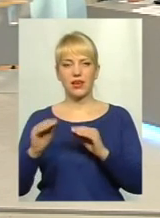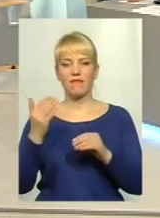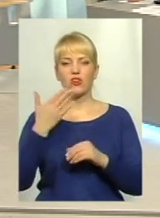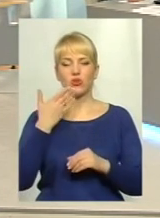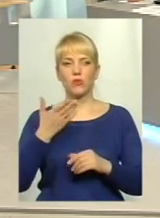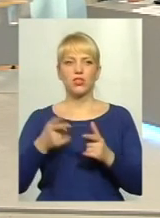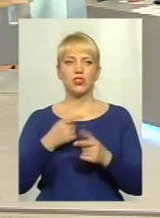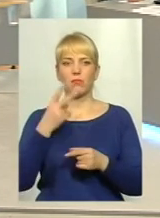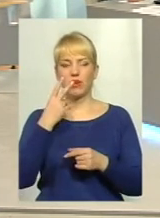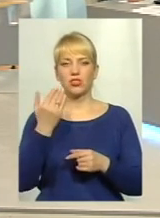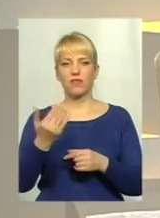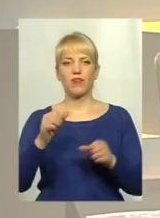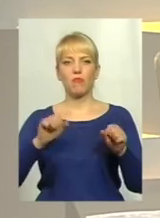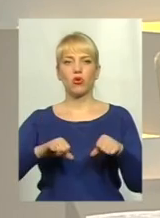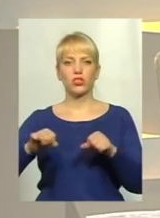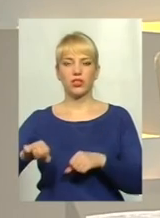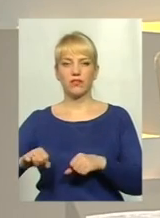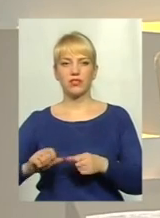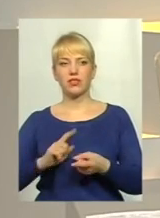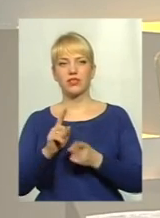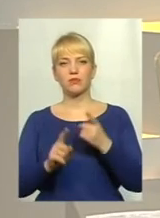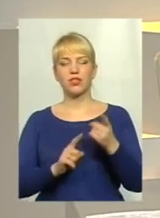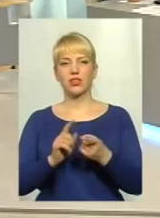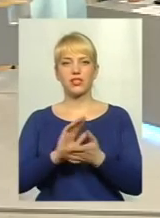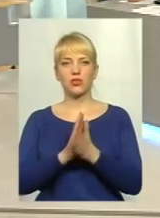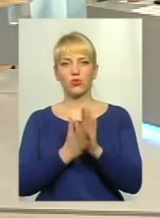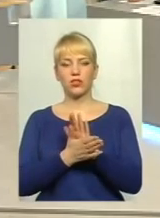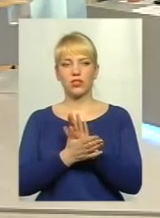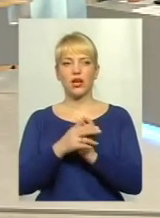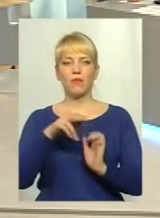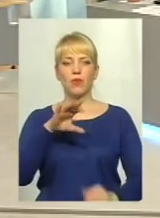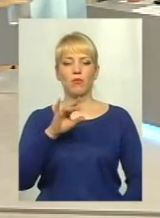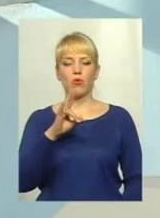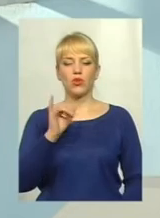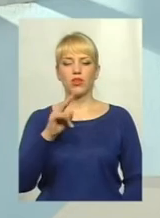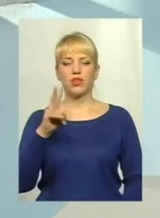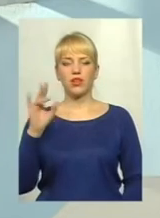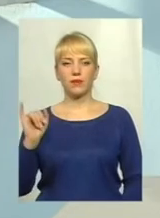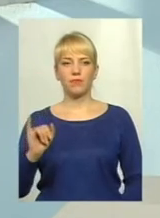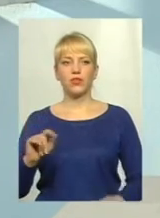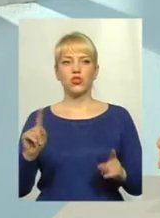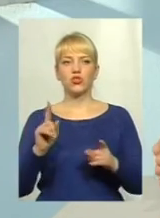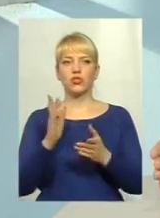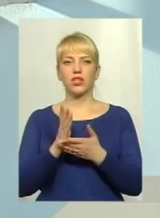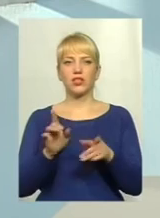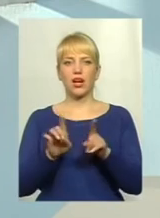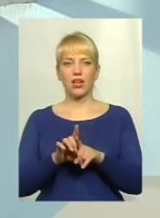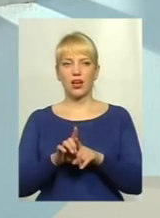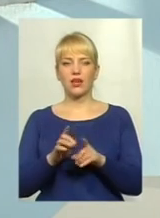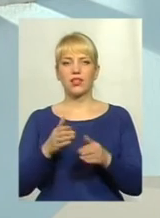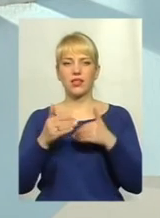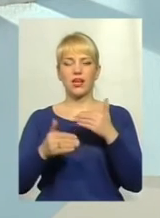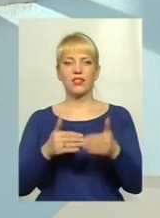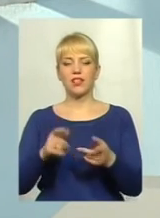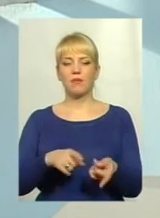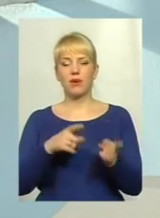бачите ви можливість змінити ситуацію в Пунінків? По-перше, те, що є така тенденція переходити